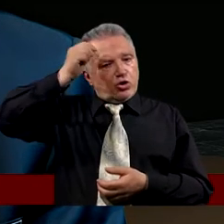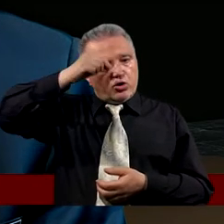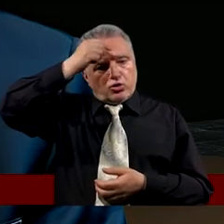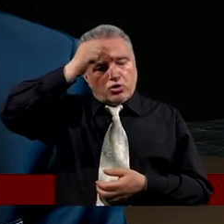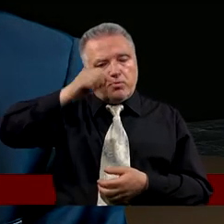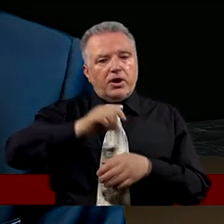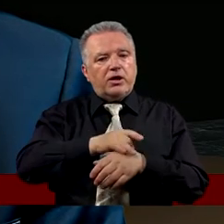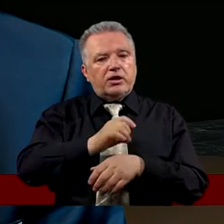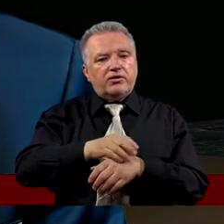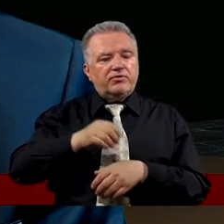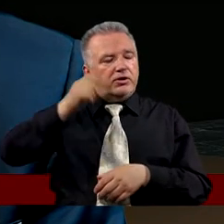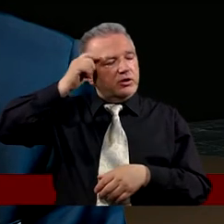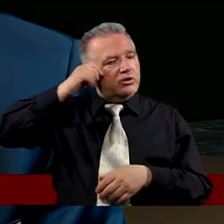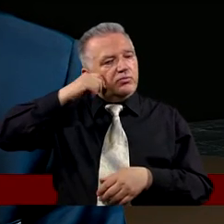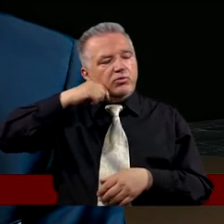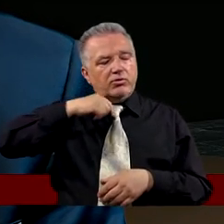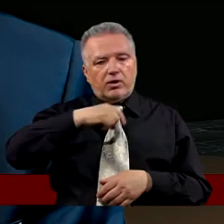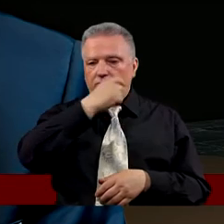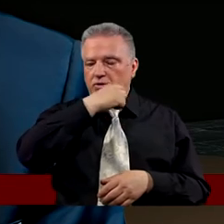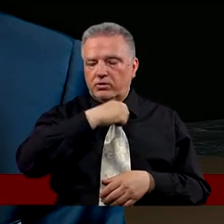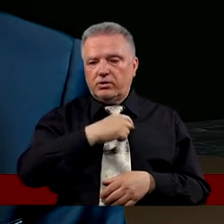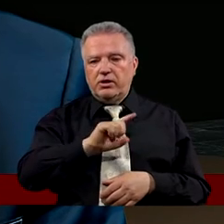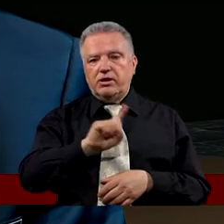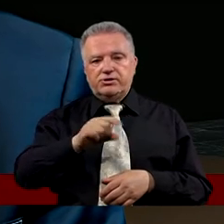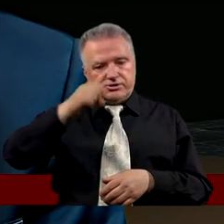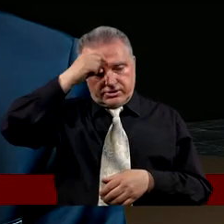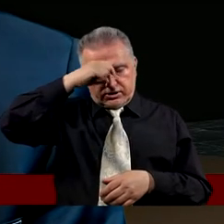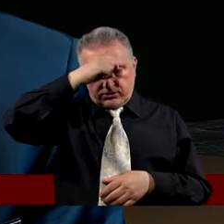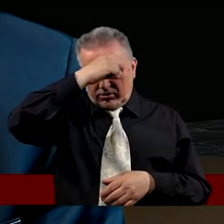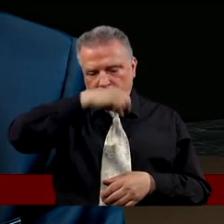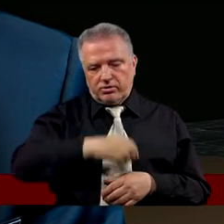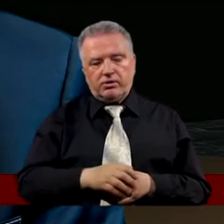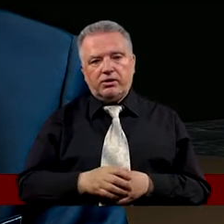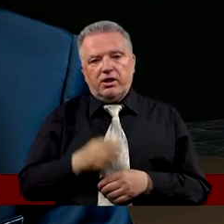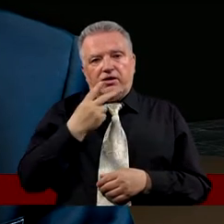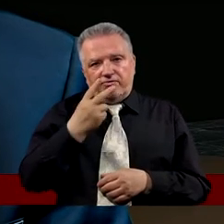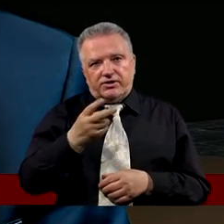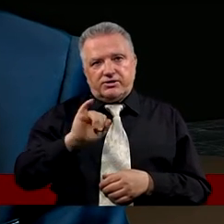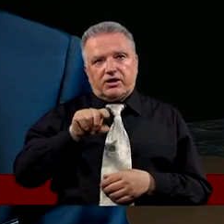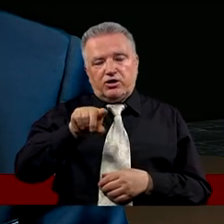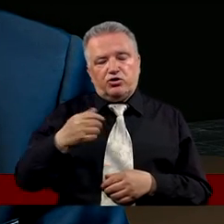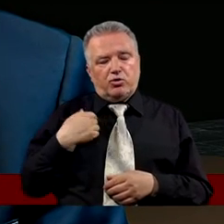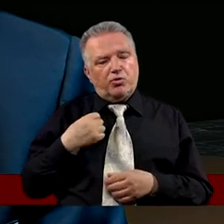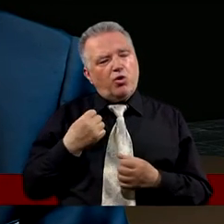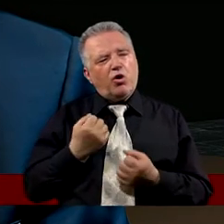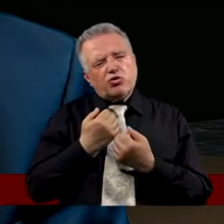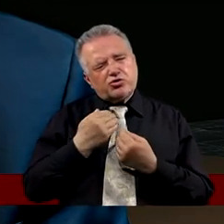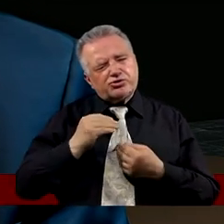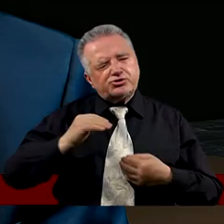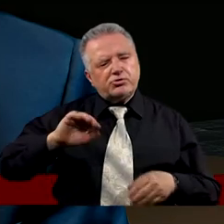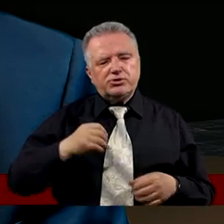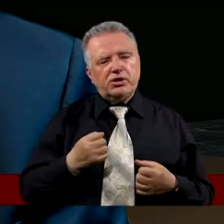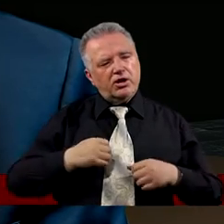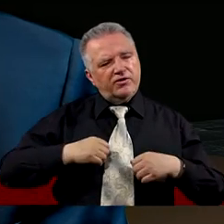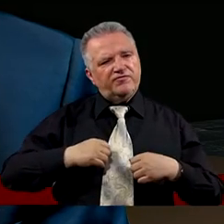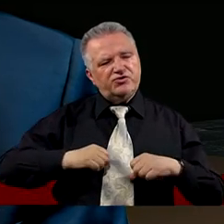Spływały z jego Policzków Z jego skroni Widać jaki to był Ogromny wysiłek